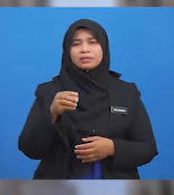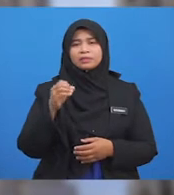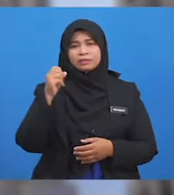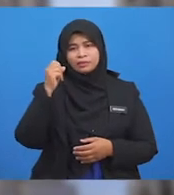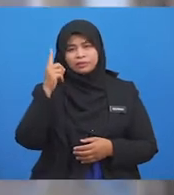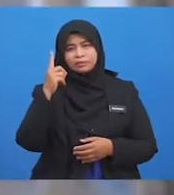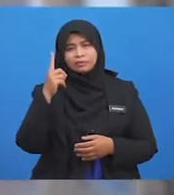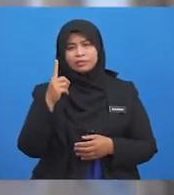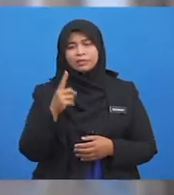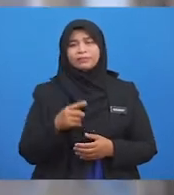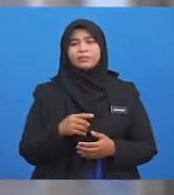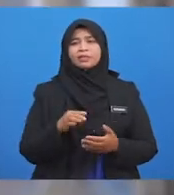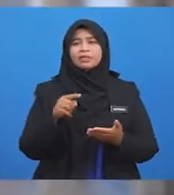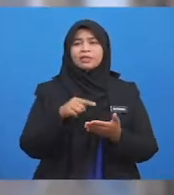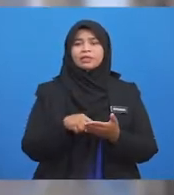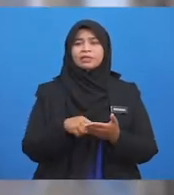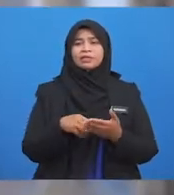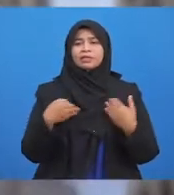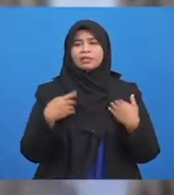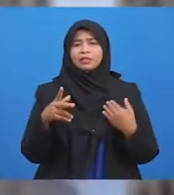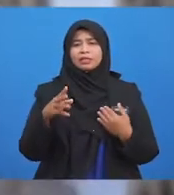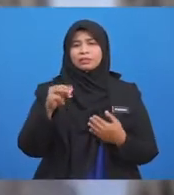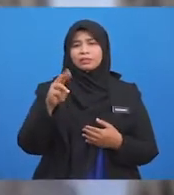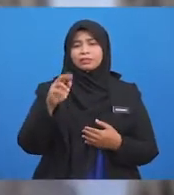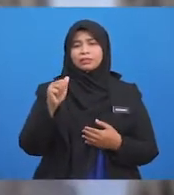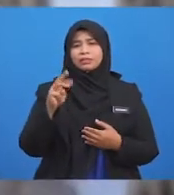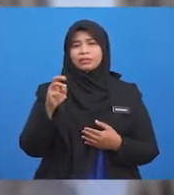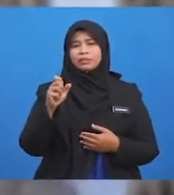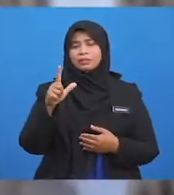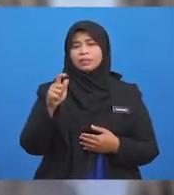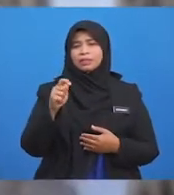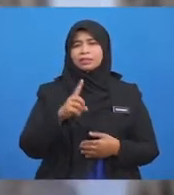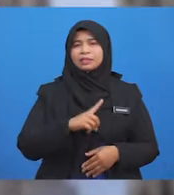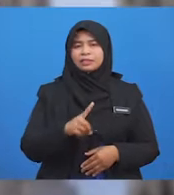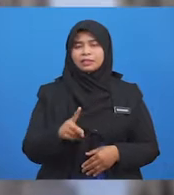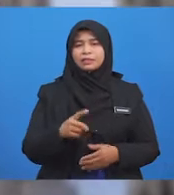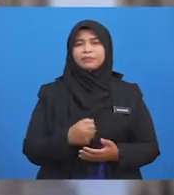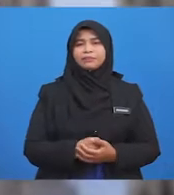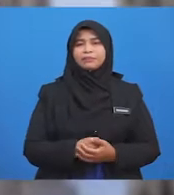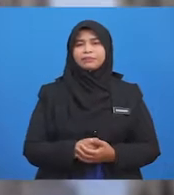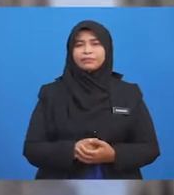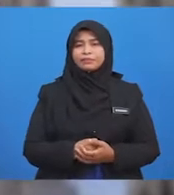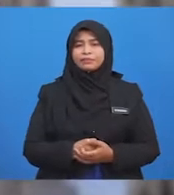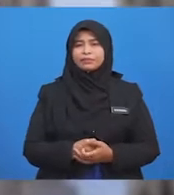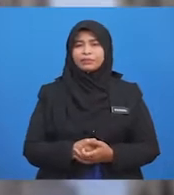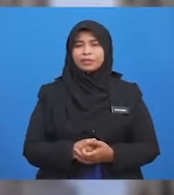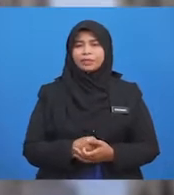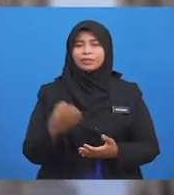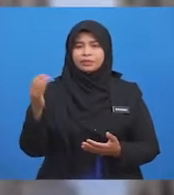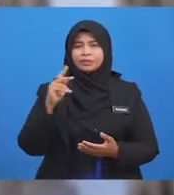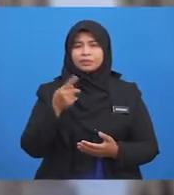Hadam Inilah Keunikan Mu'amalat Islam Berbanding Mu'amalat Konvensional